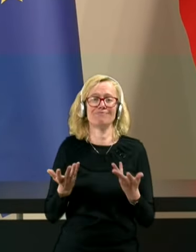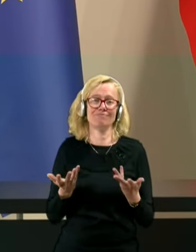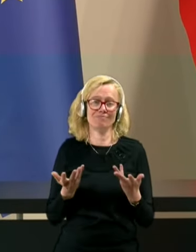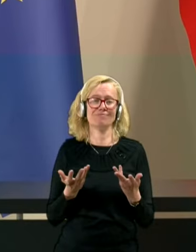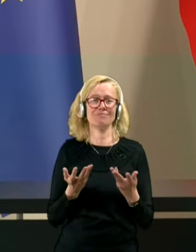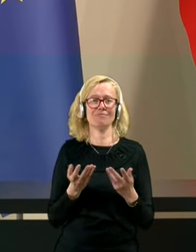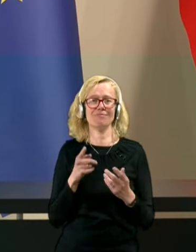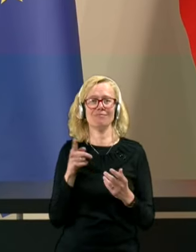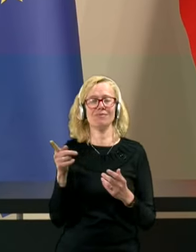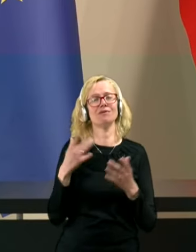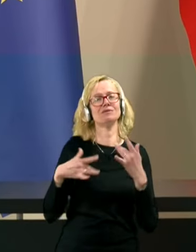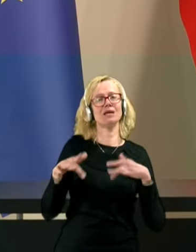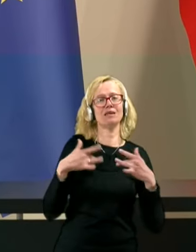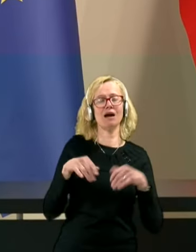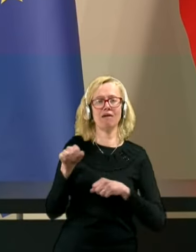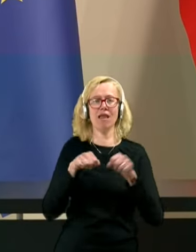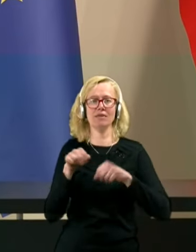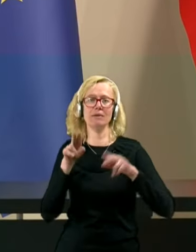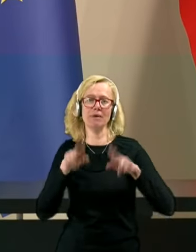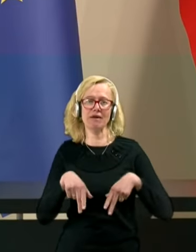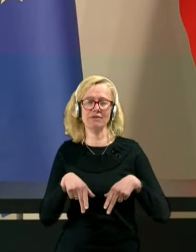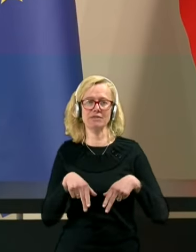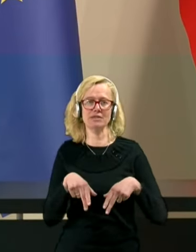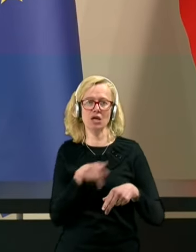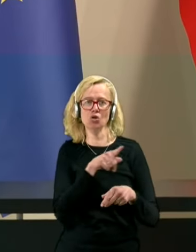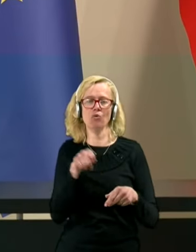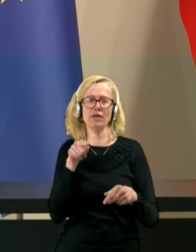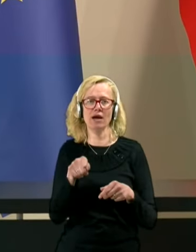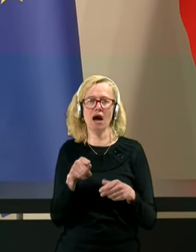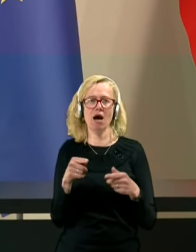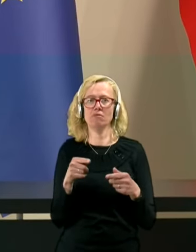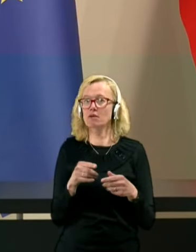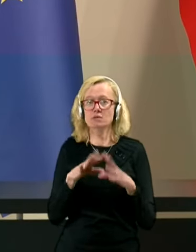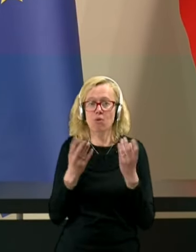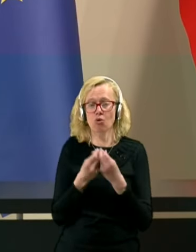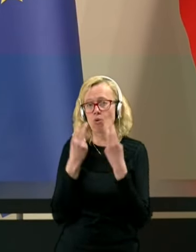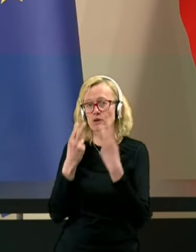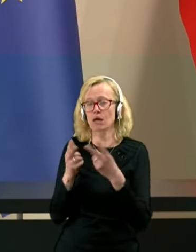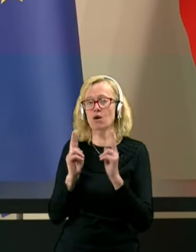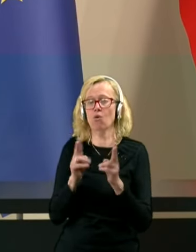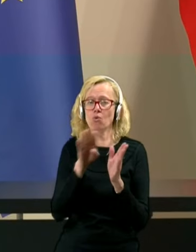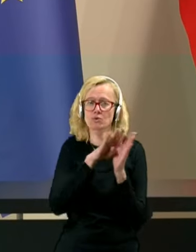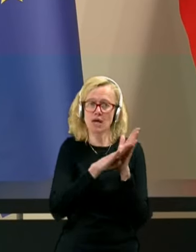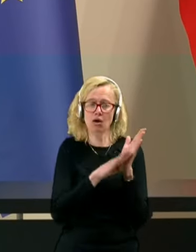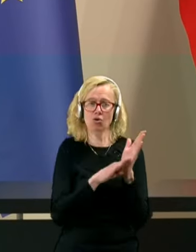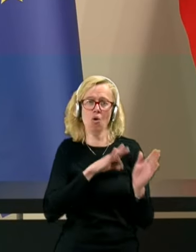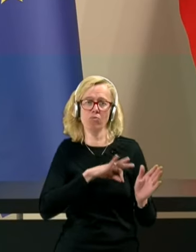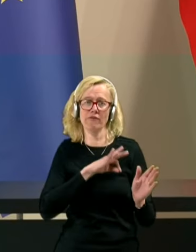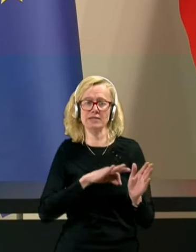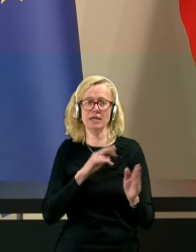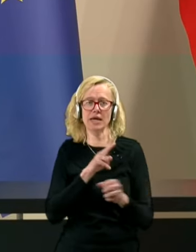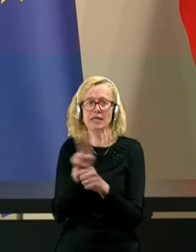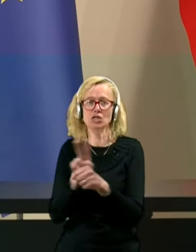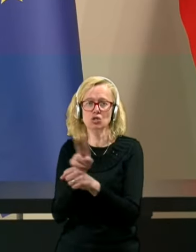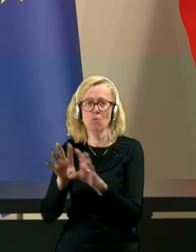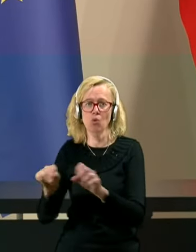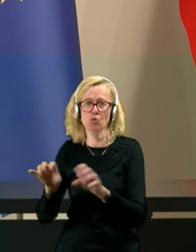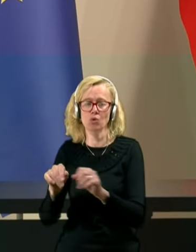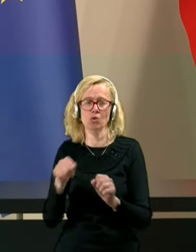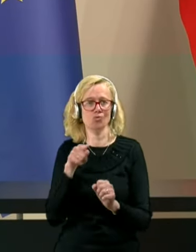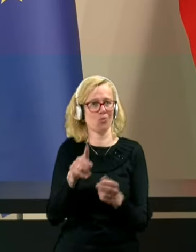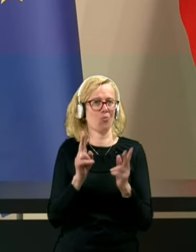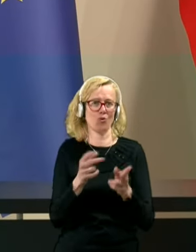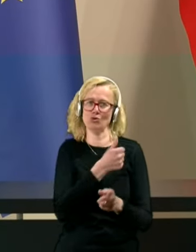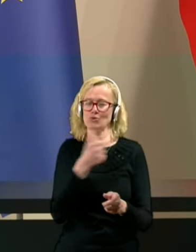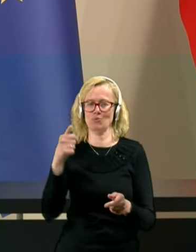zanika vladi pravice do tega, da sploh pogleda, kako se zakonske obveze izpolnjujejo, je pa možno samo v